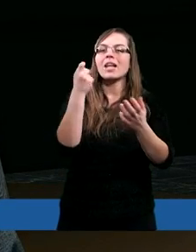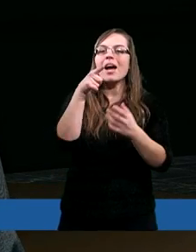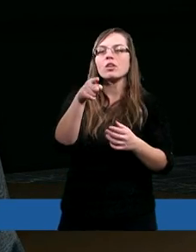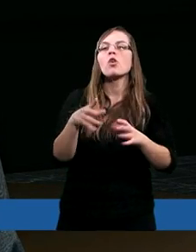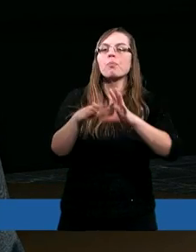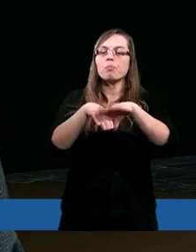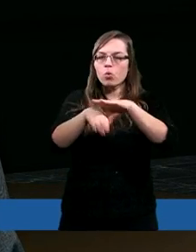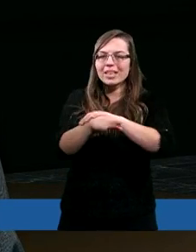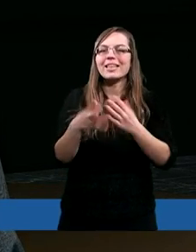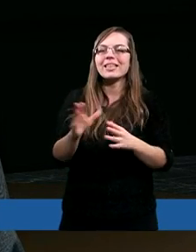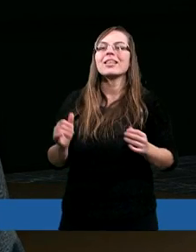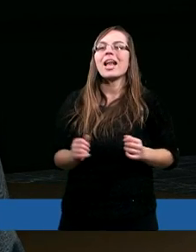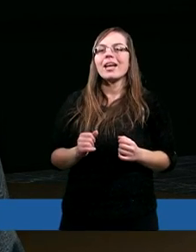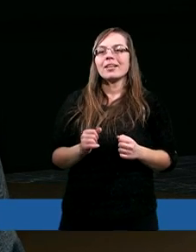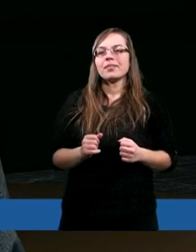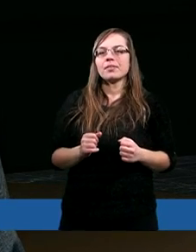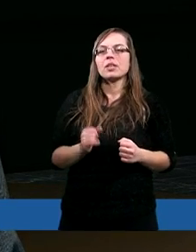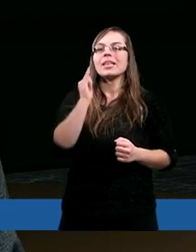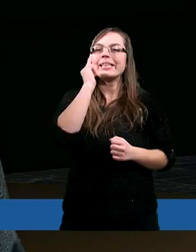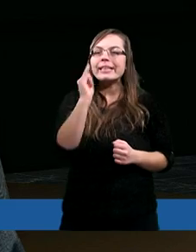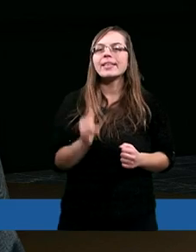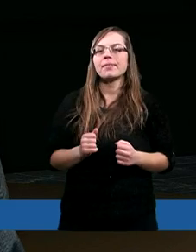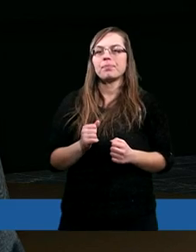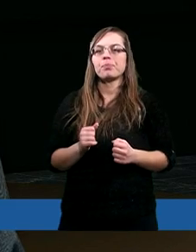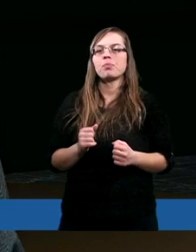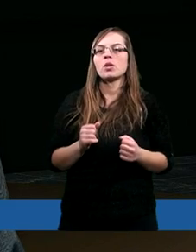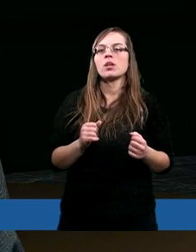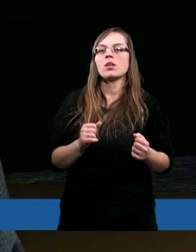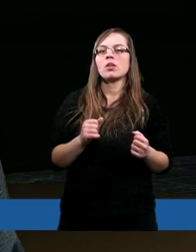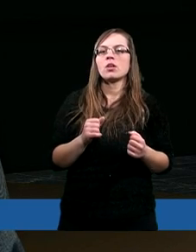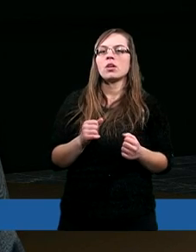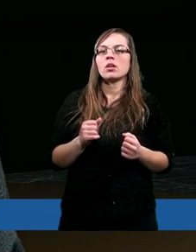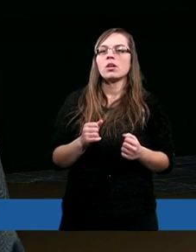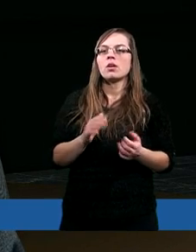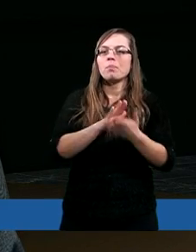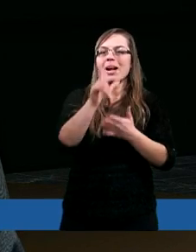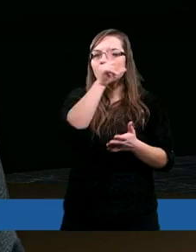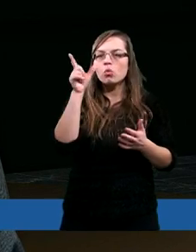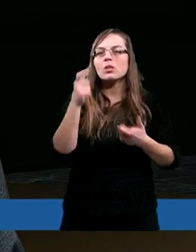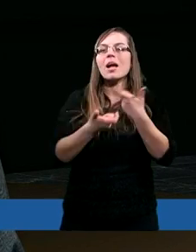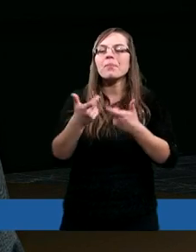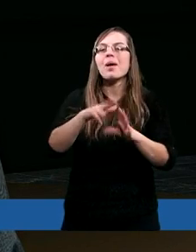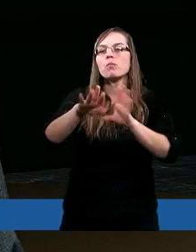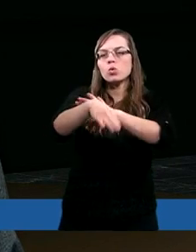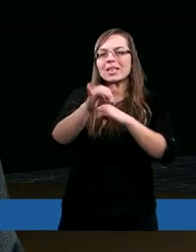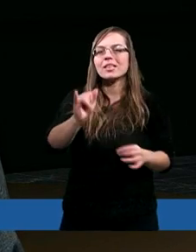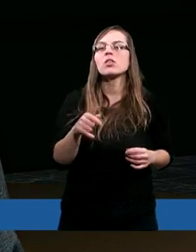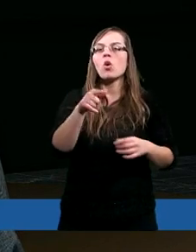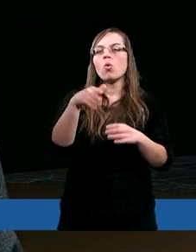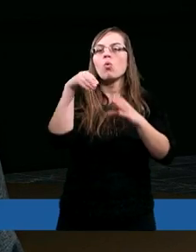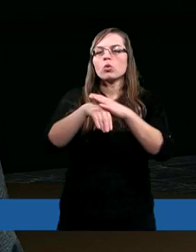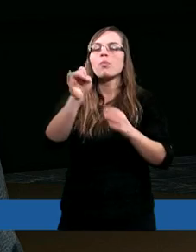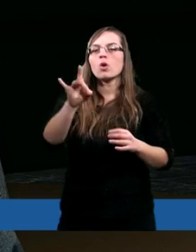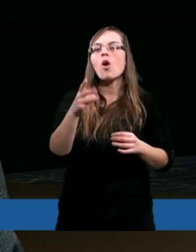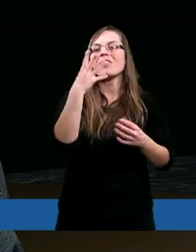ziemi pustynnej i w bezludnym zawodzeniu pustyni. Otoczył go,